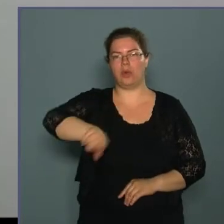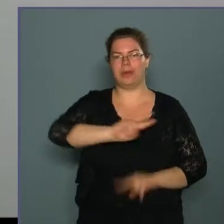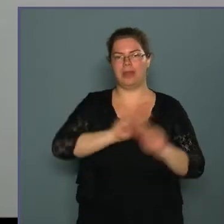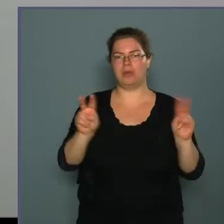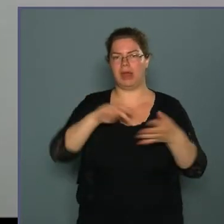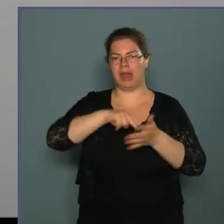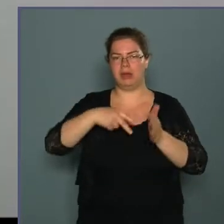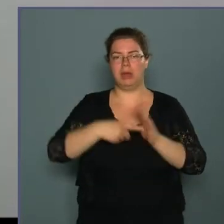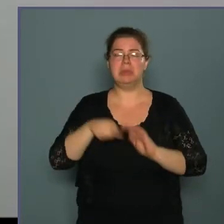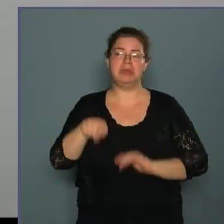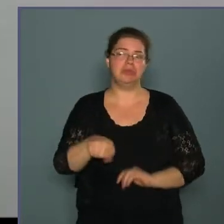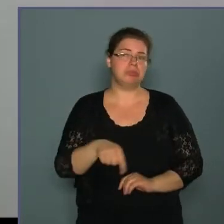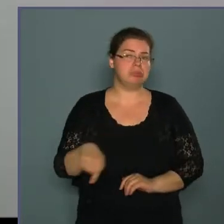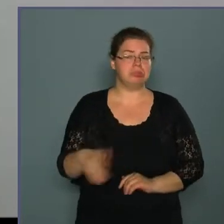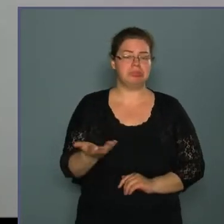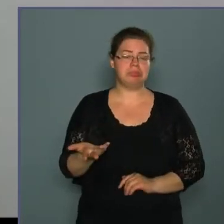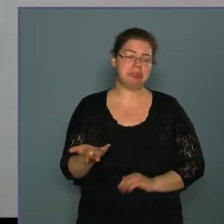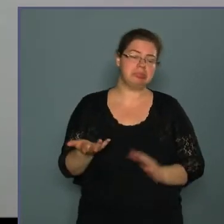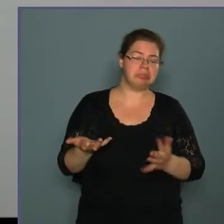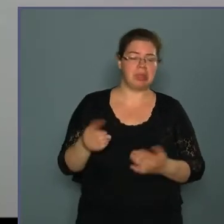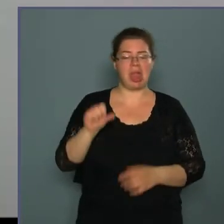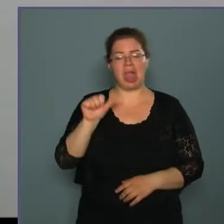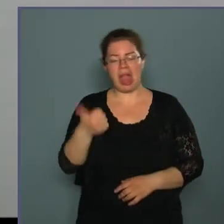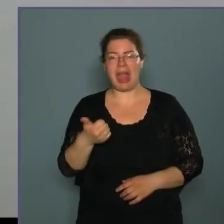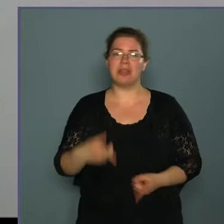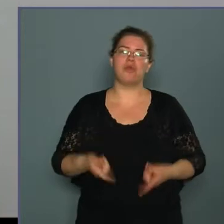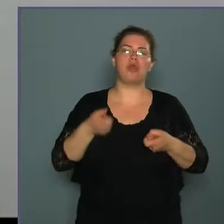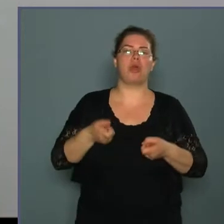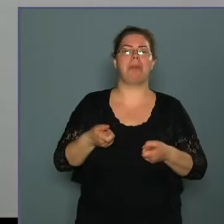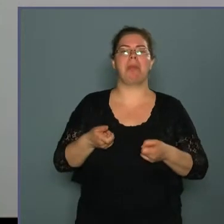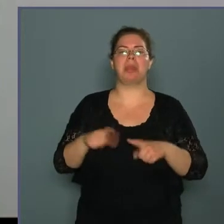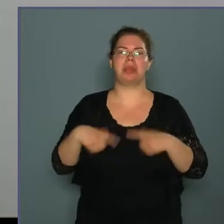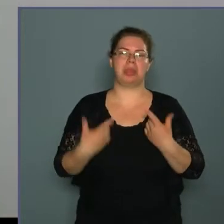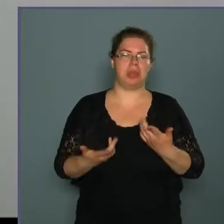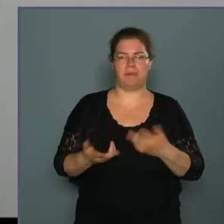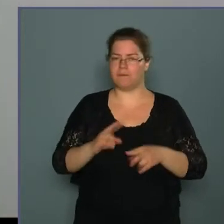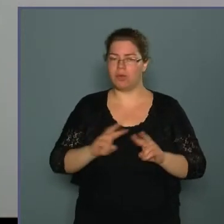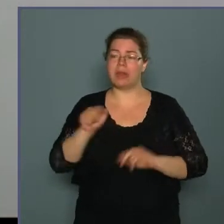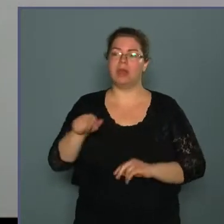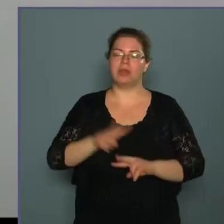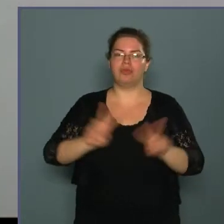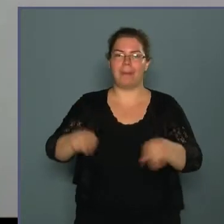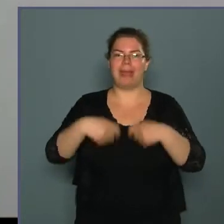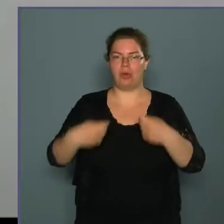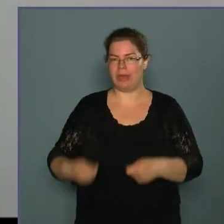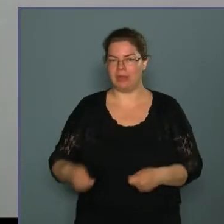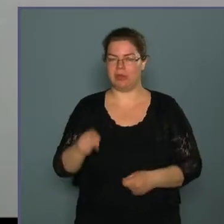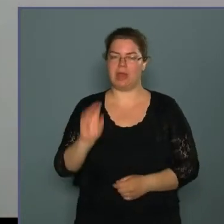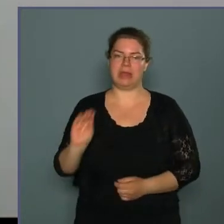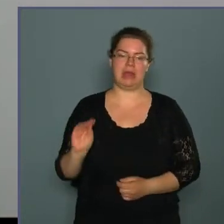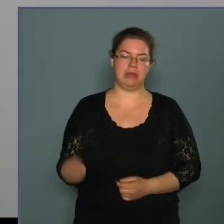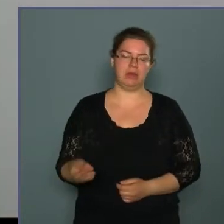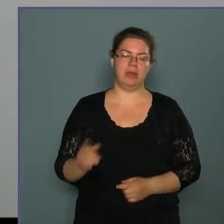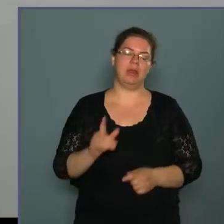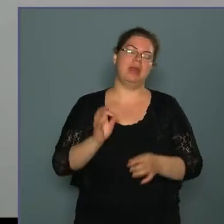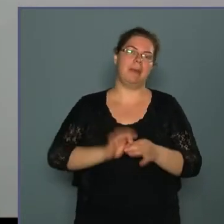és ott, hát most egy függőben lévő történetünk van, de annak is van megoldás, tehát ez azt jelenti, hogy most éppen